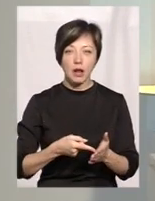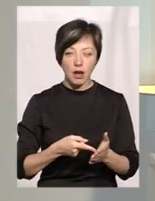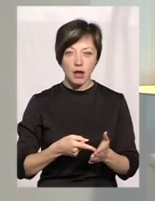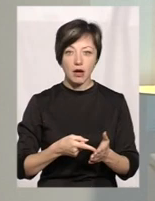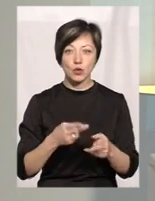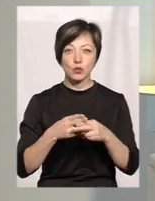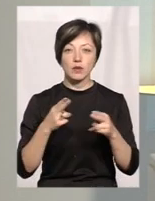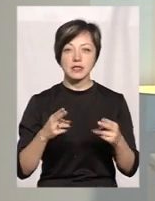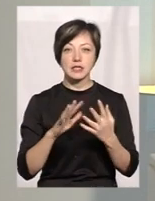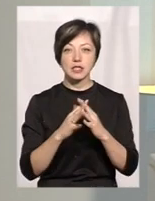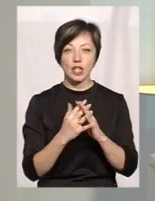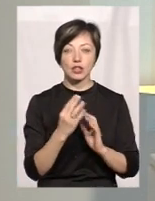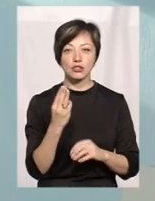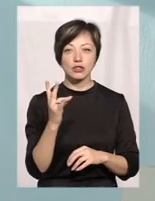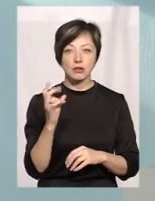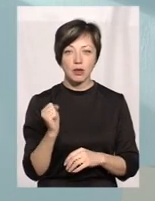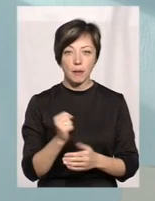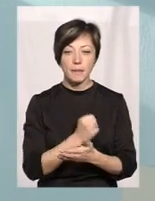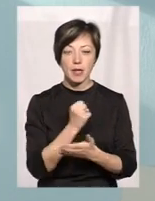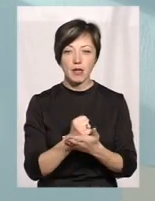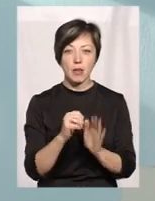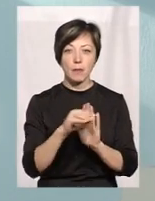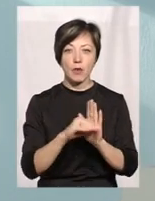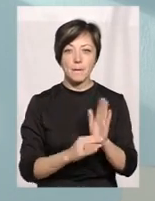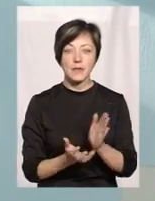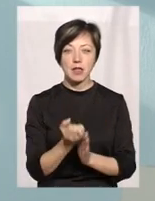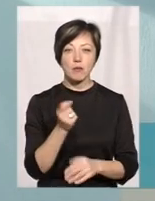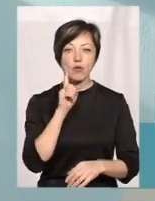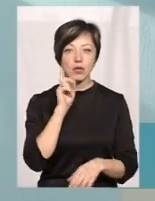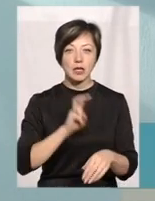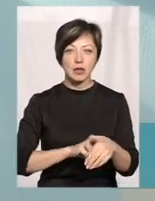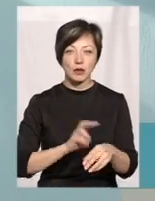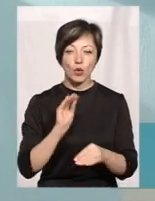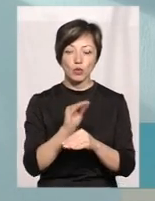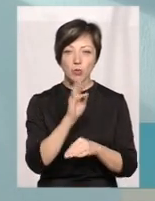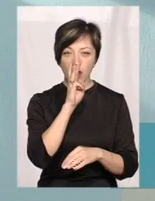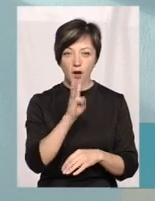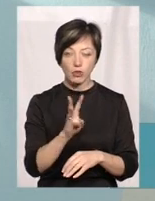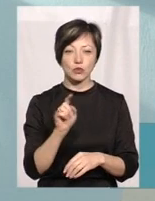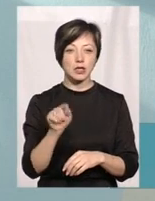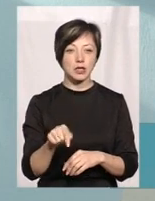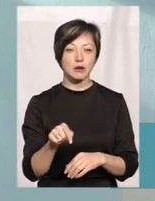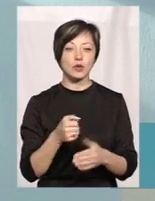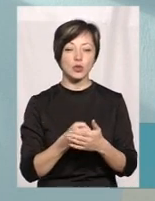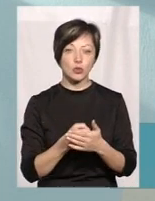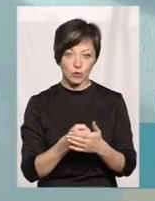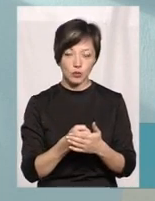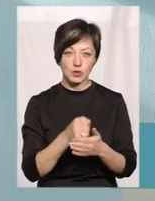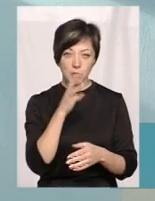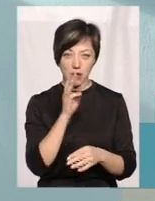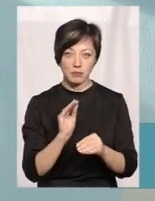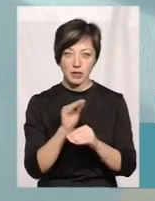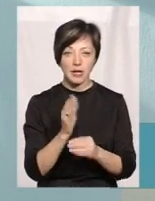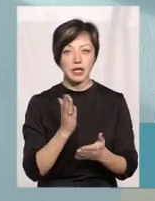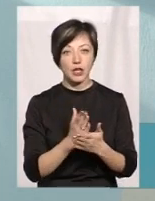Дунаєвецька селищна, вони прийняли програми підтримки молодих лікарів, вони доплачують їм до заробітної плати.